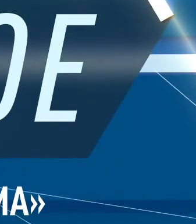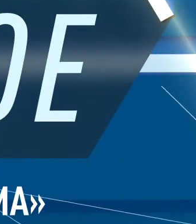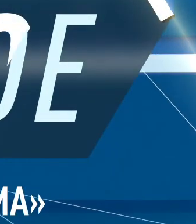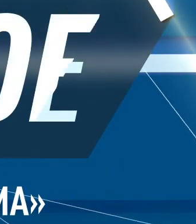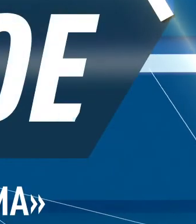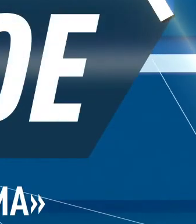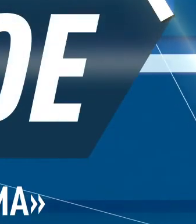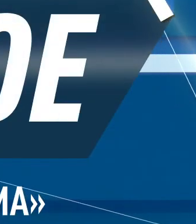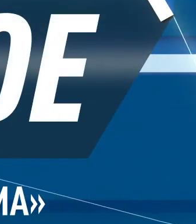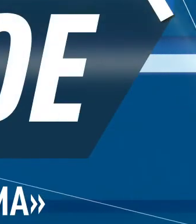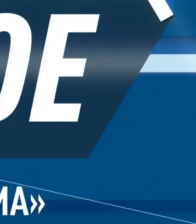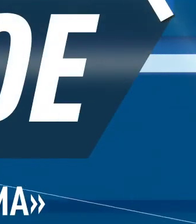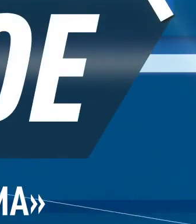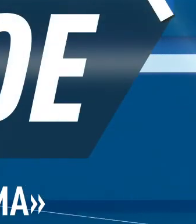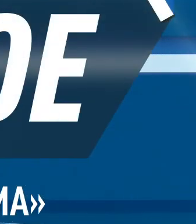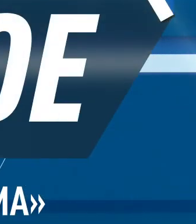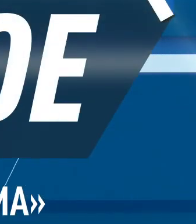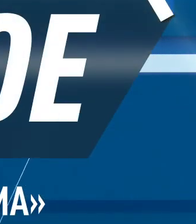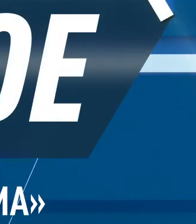Редактор.Семкин